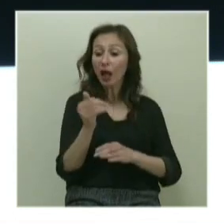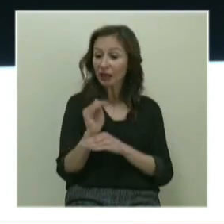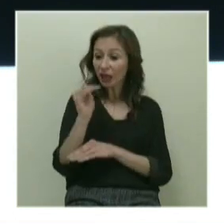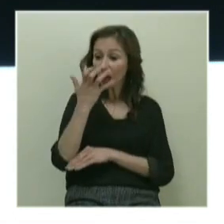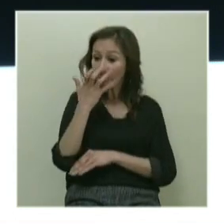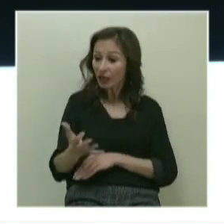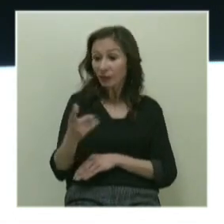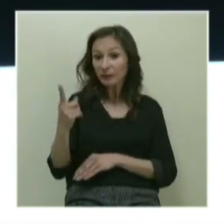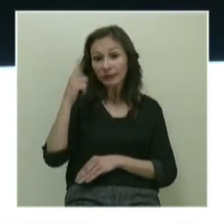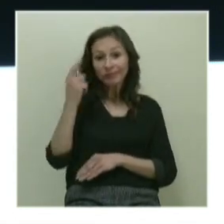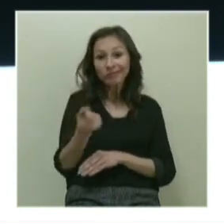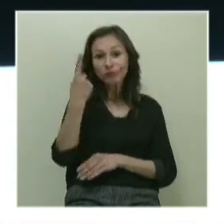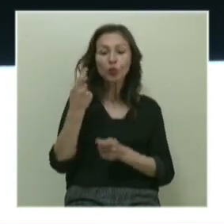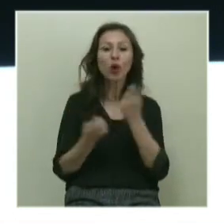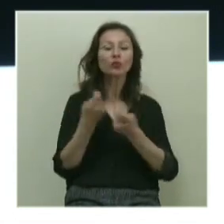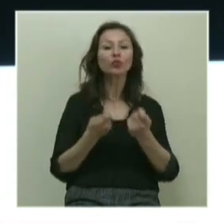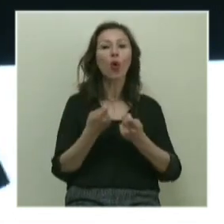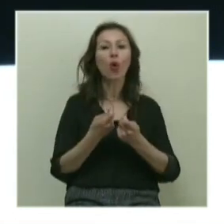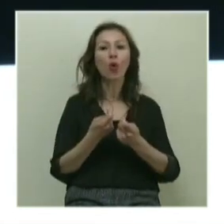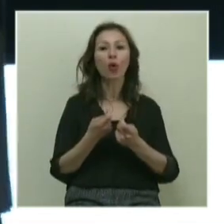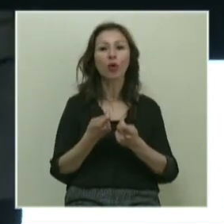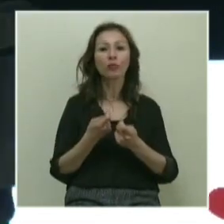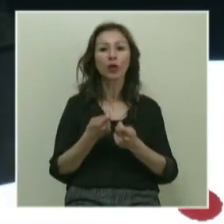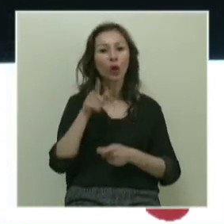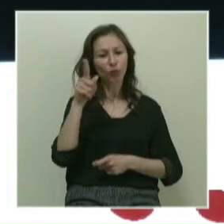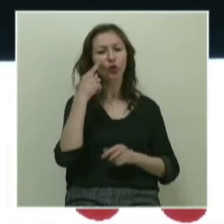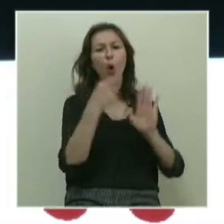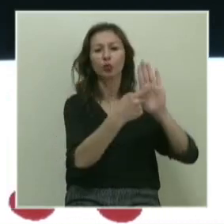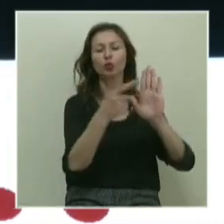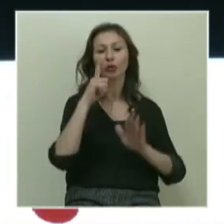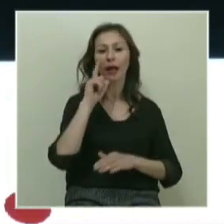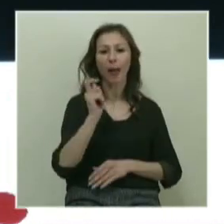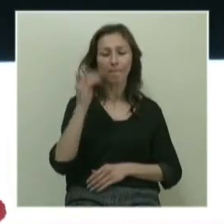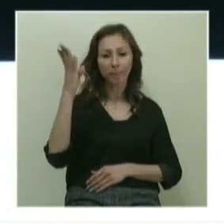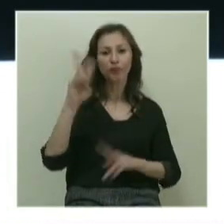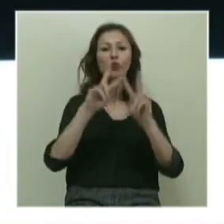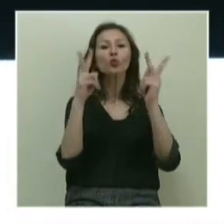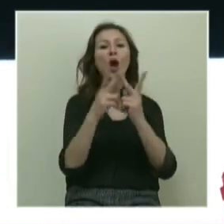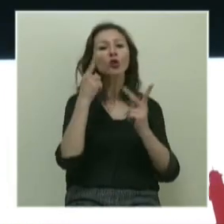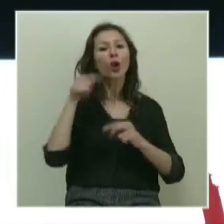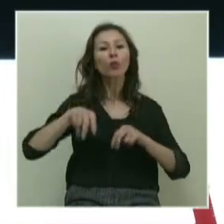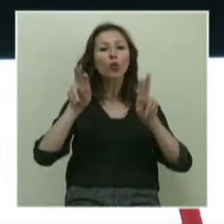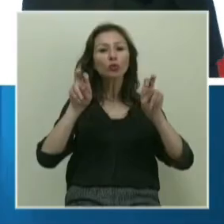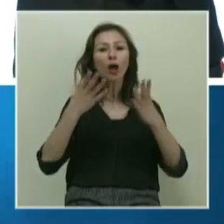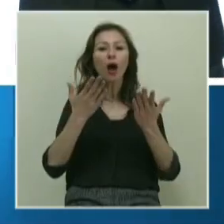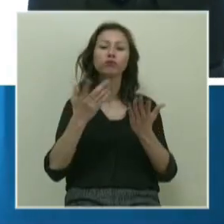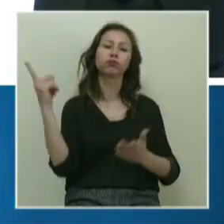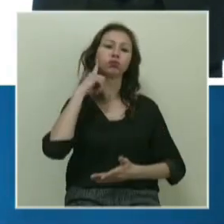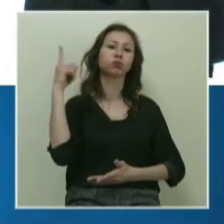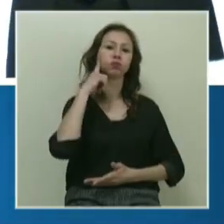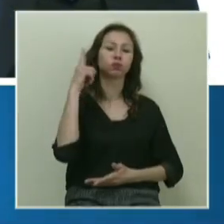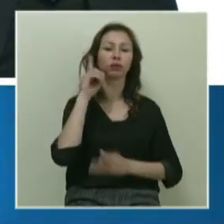yaratabilir miyizle uğraşıyor. Bu gördüğünüz adam, dünya üzerinde bu konudaki number one.